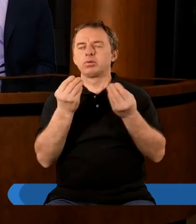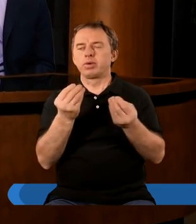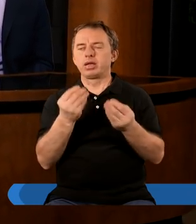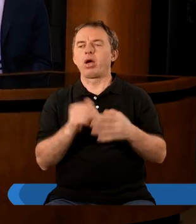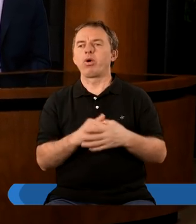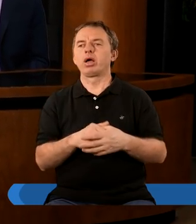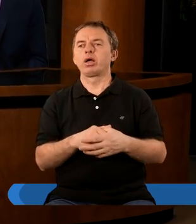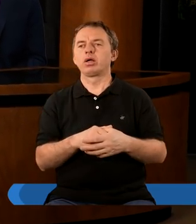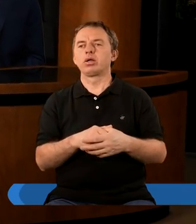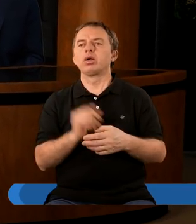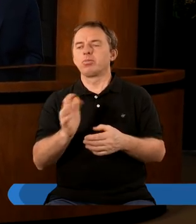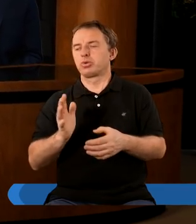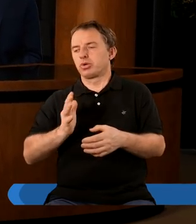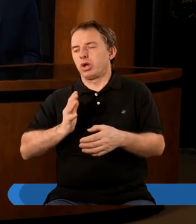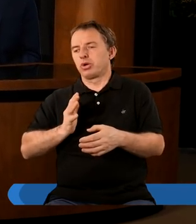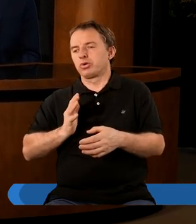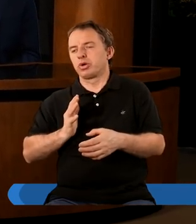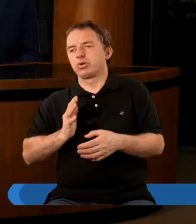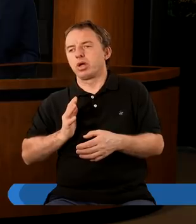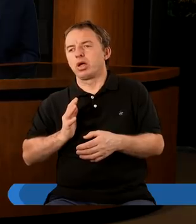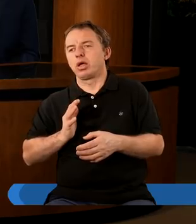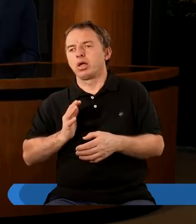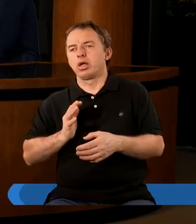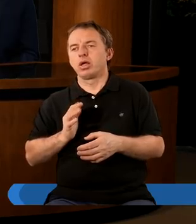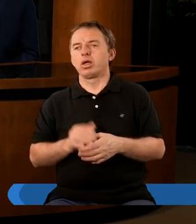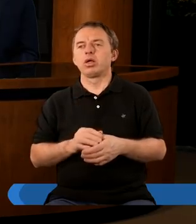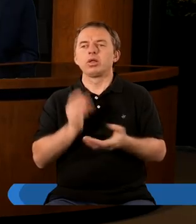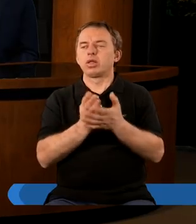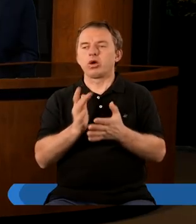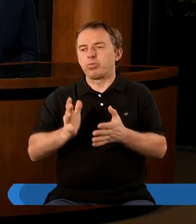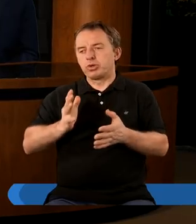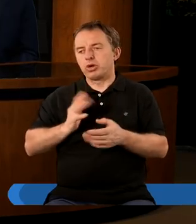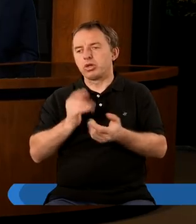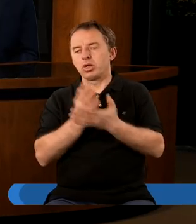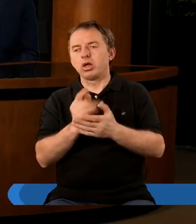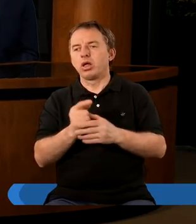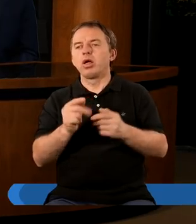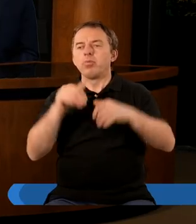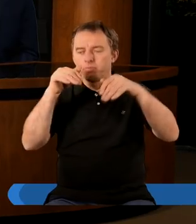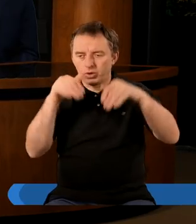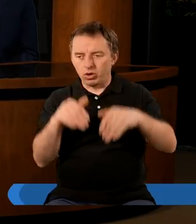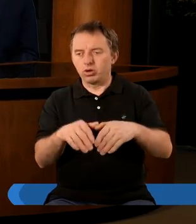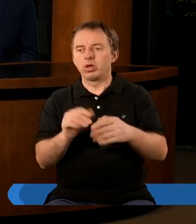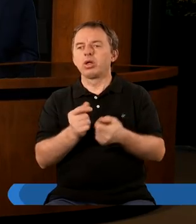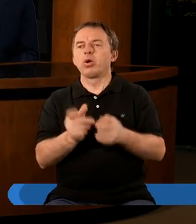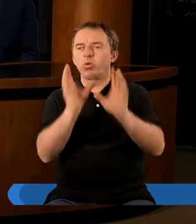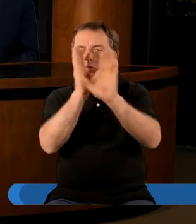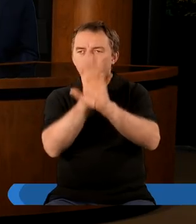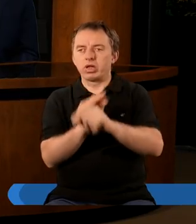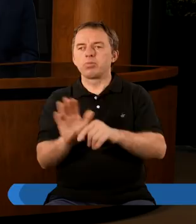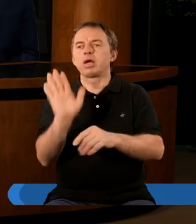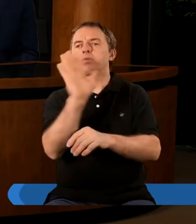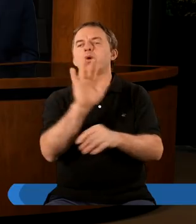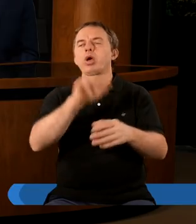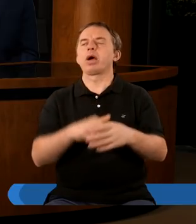niesamowite i to przeżycie nie chodzi o, ale to jest niesamowite przeżycie, kiedy my będziemy mogli właśnie tak czcić i uwielbiać Pana